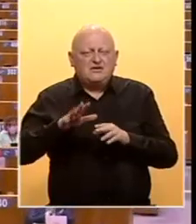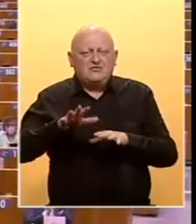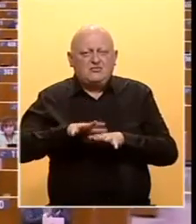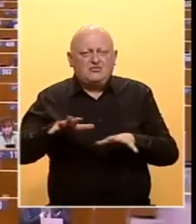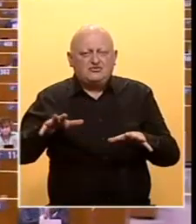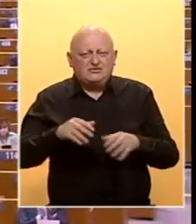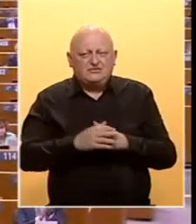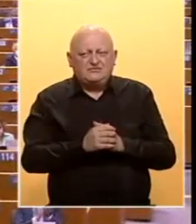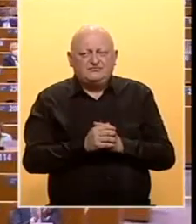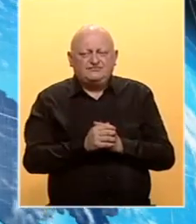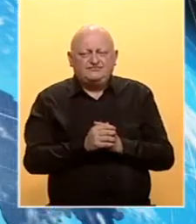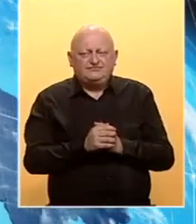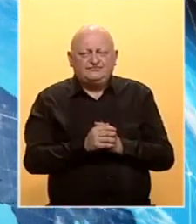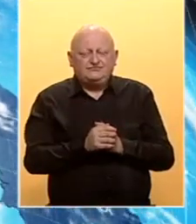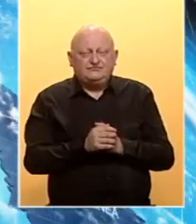dodaje Huskić.